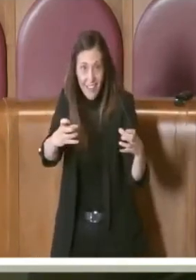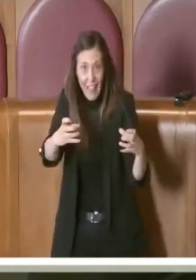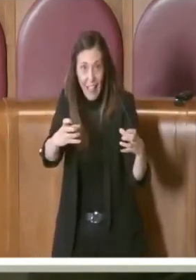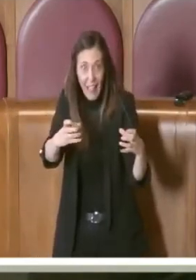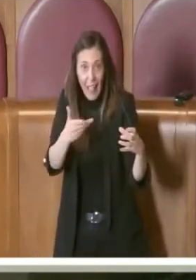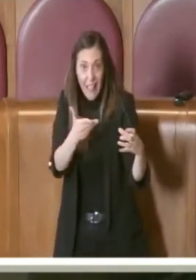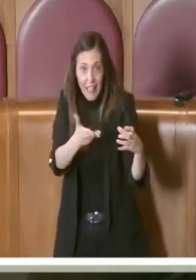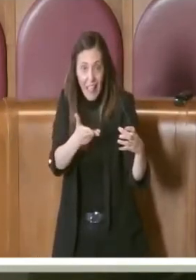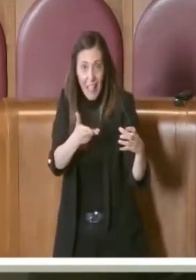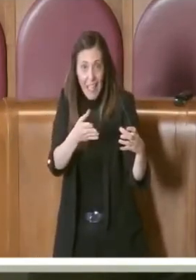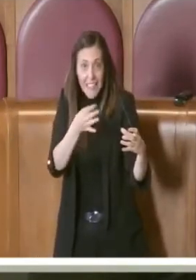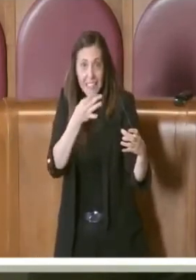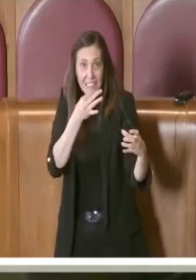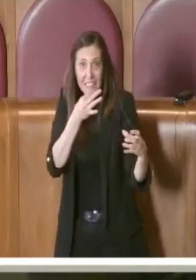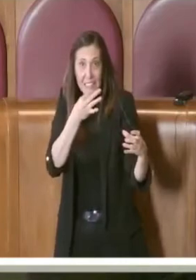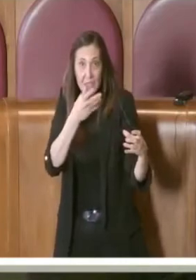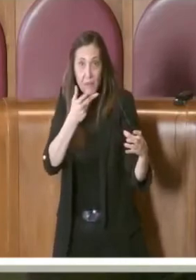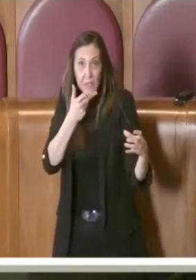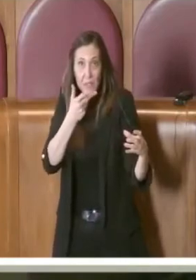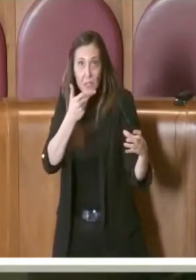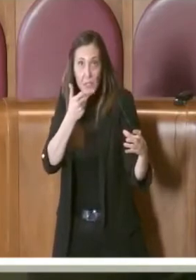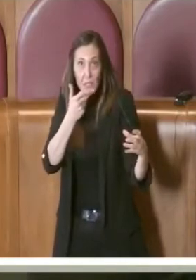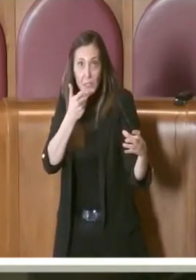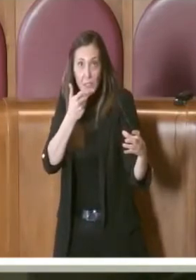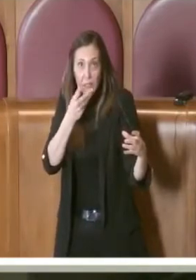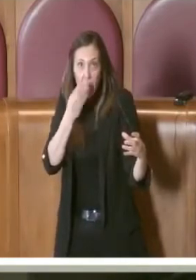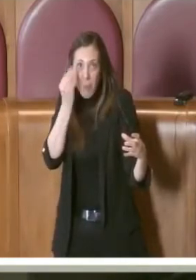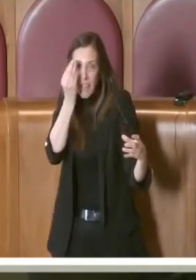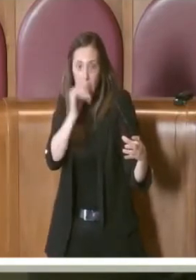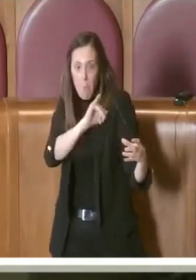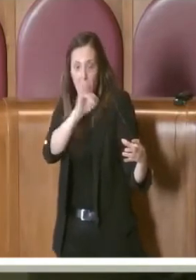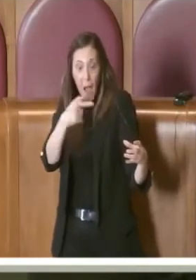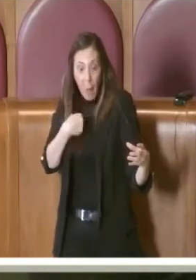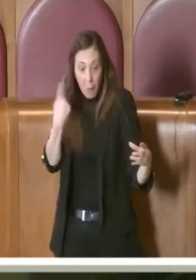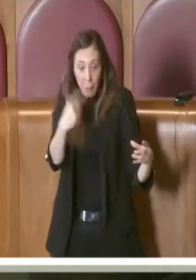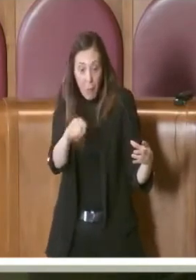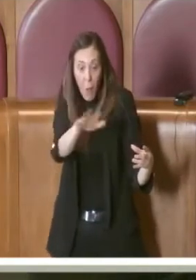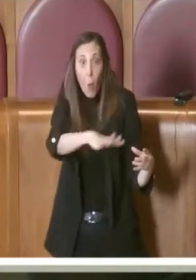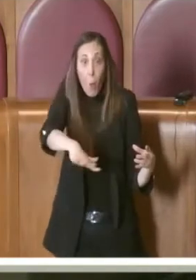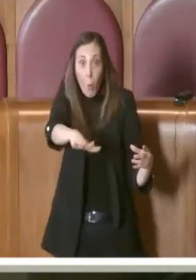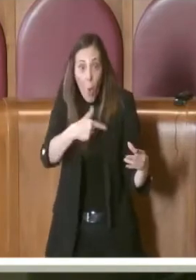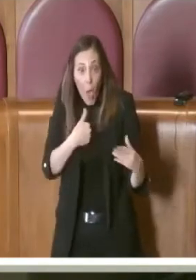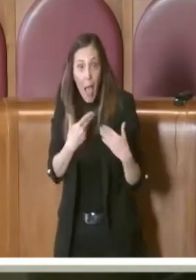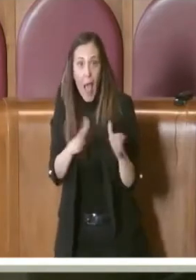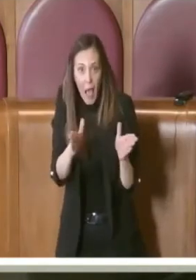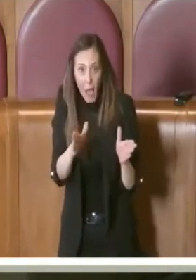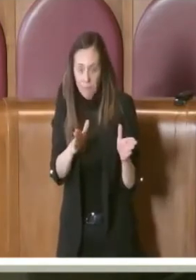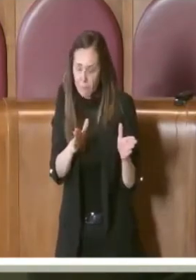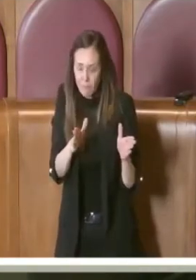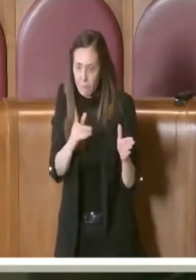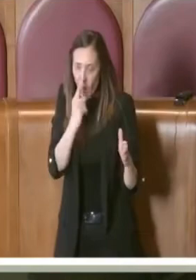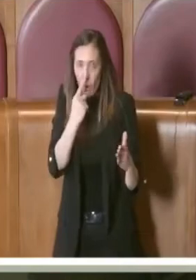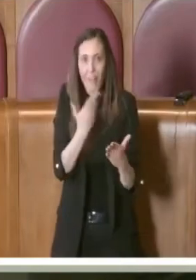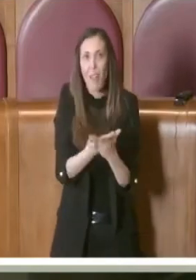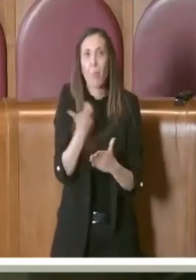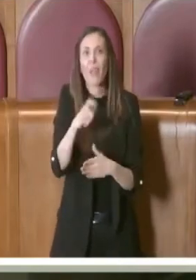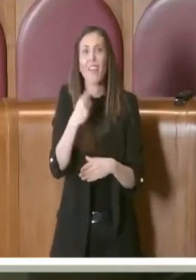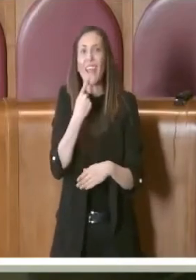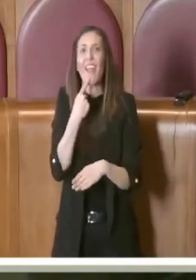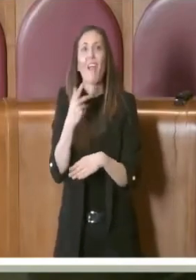nemmeno penserebbe lontanamente di aprire una farmacia, perché chi fa business